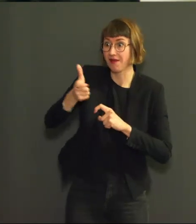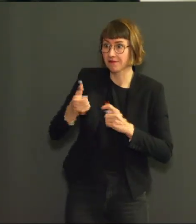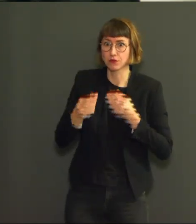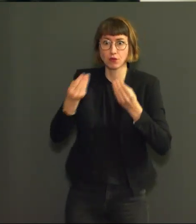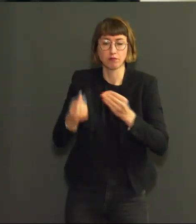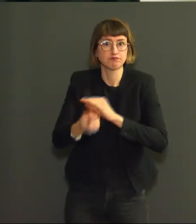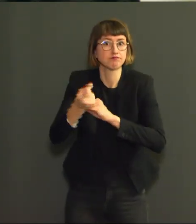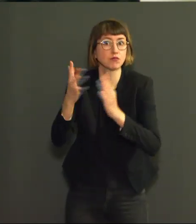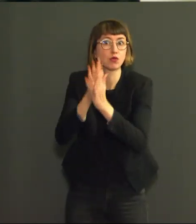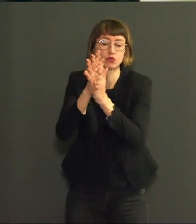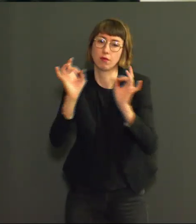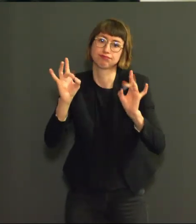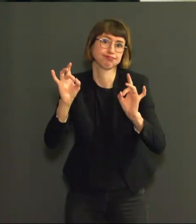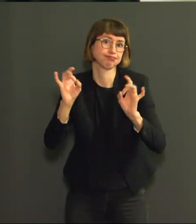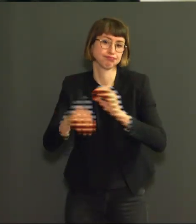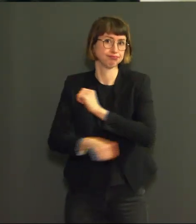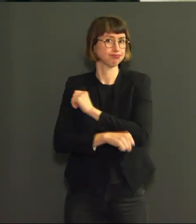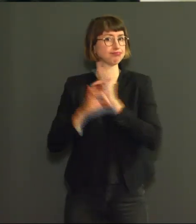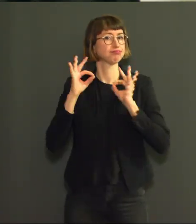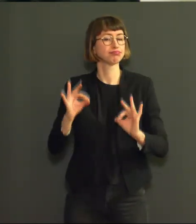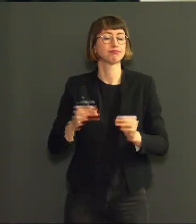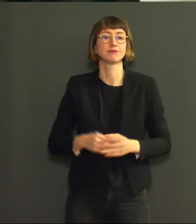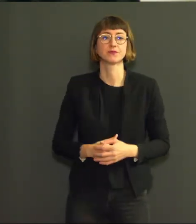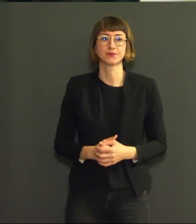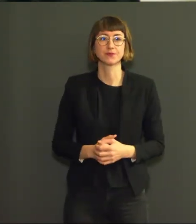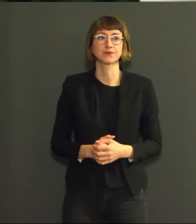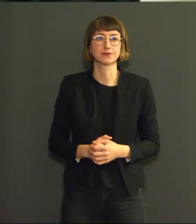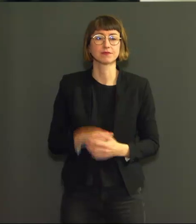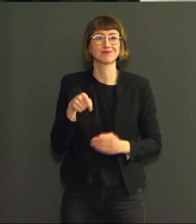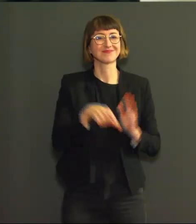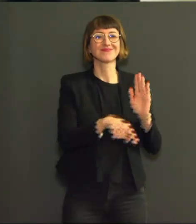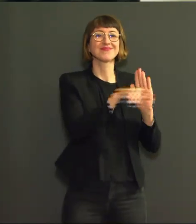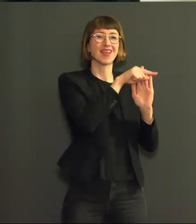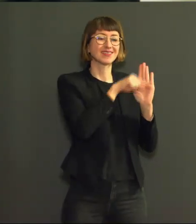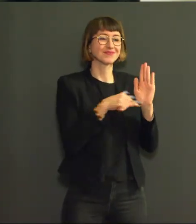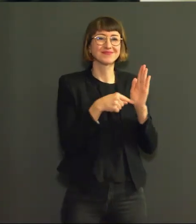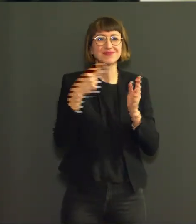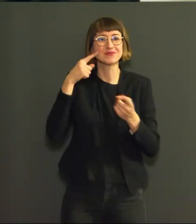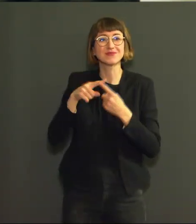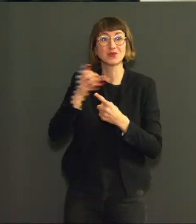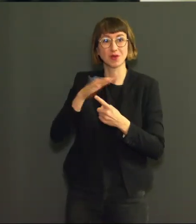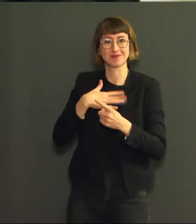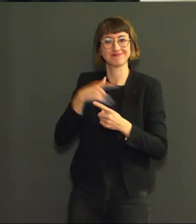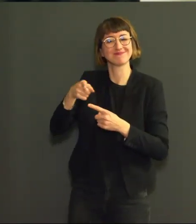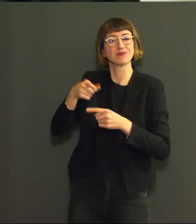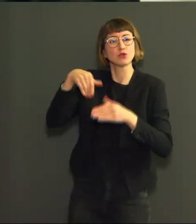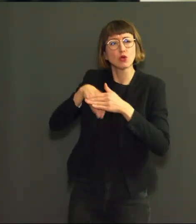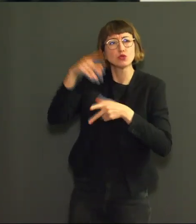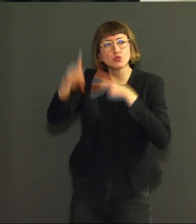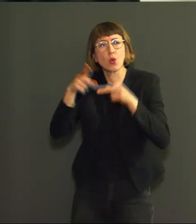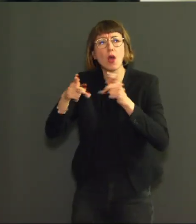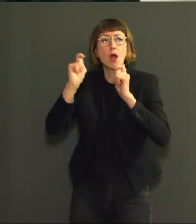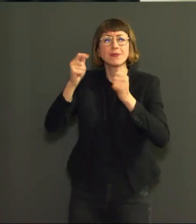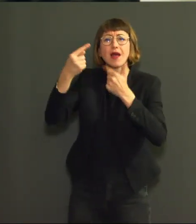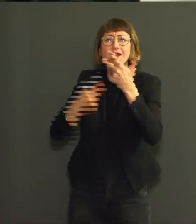La réglementation ne s'applique pas aux systèmes utilisés à des fins médicales qui ont leur propre réglementation. Elle